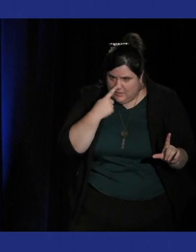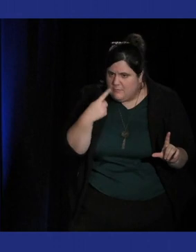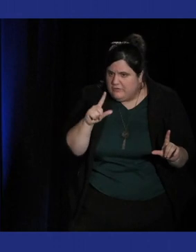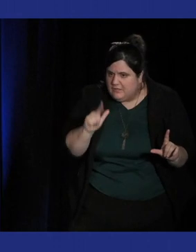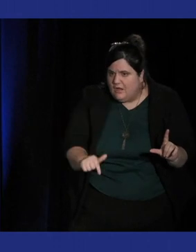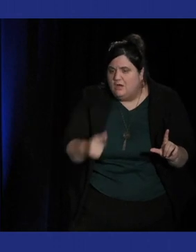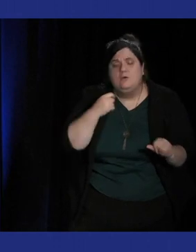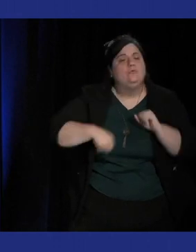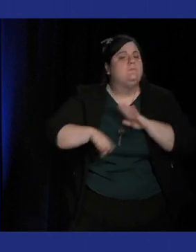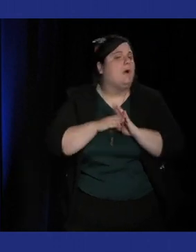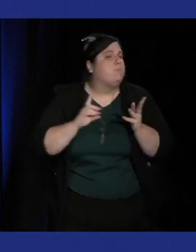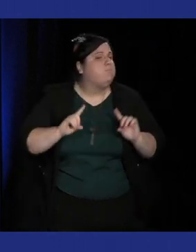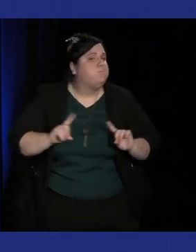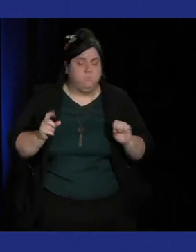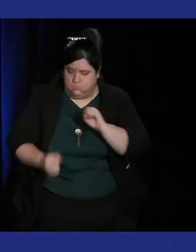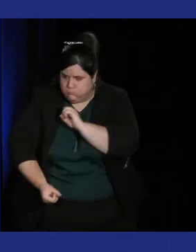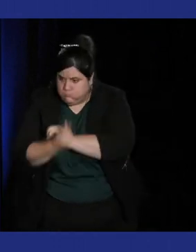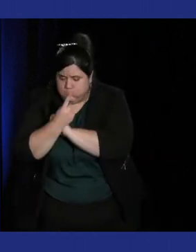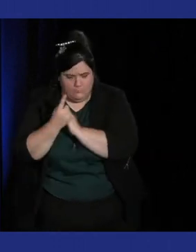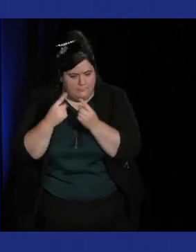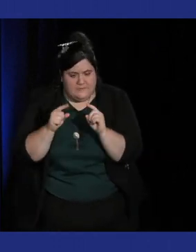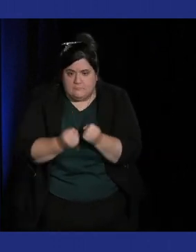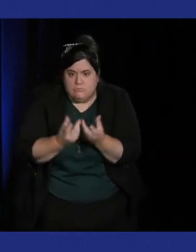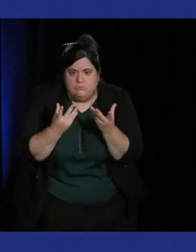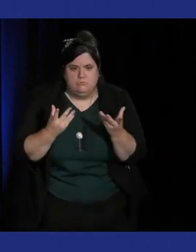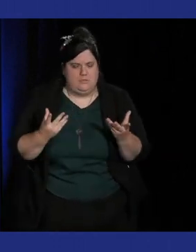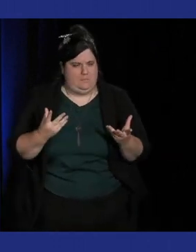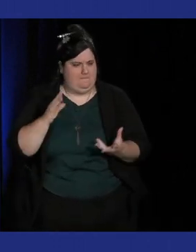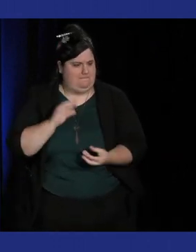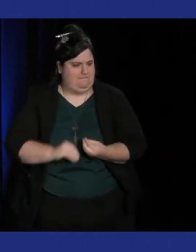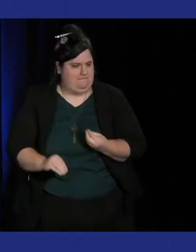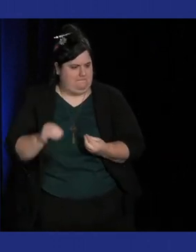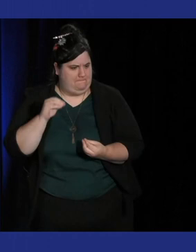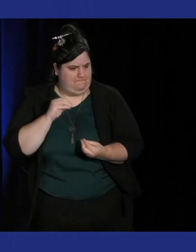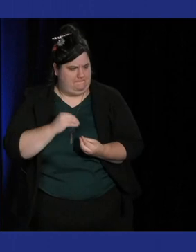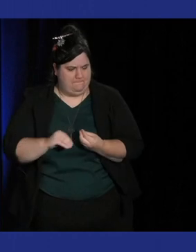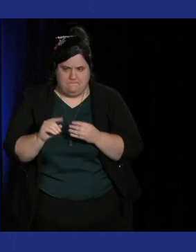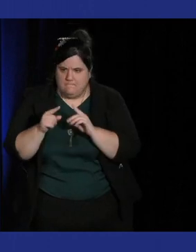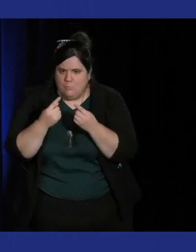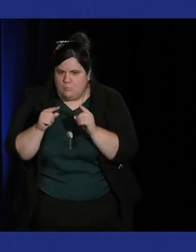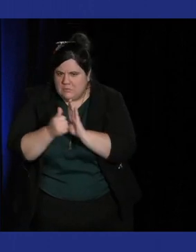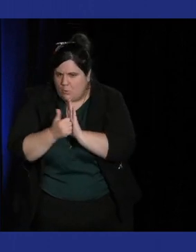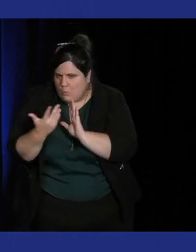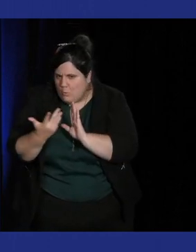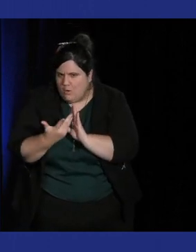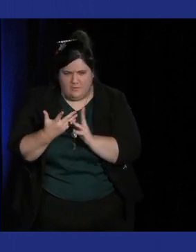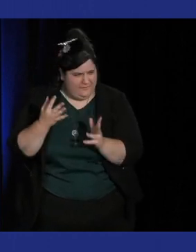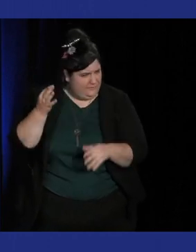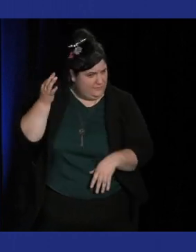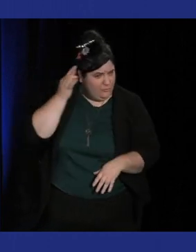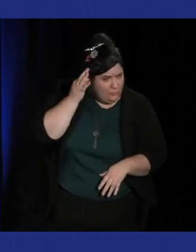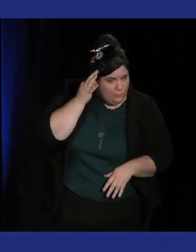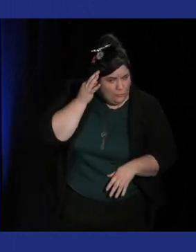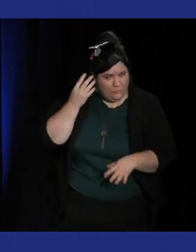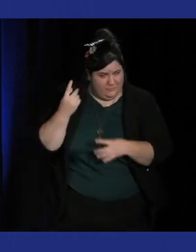pas prévus et qui ne sont pas courants et finalement est-ce que la musique elle doit vraiment se cantonner à une bande son et des bruitages